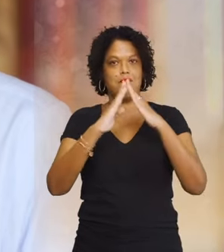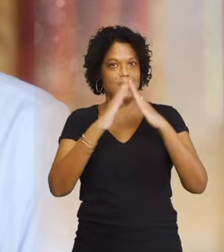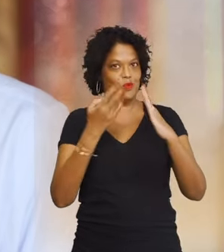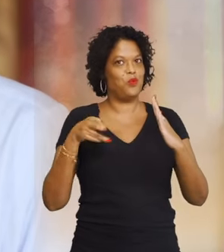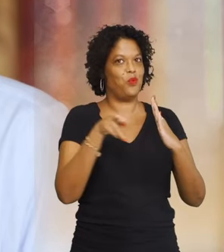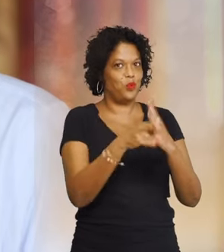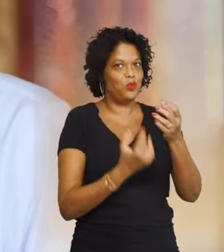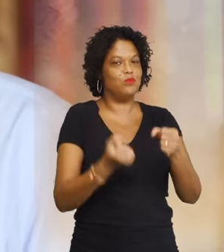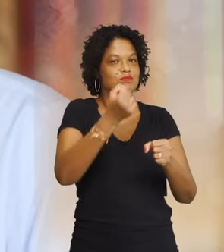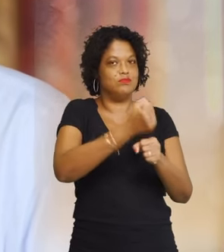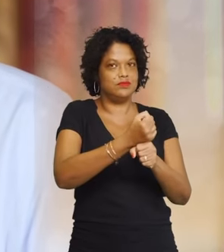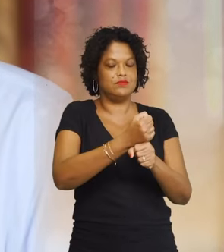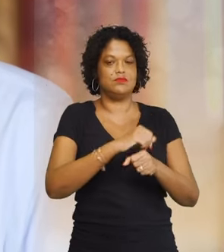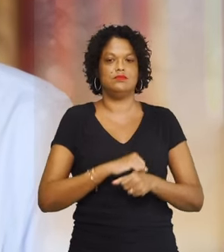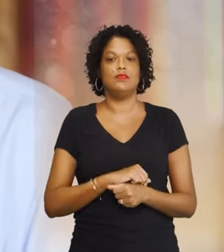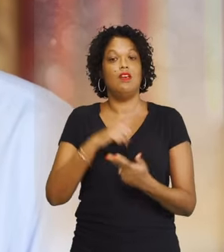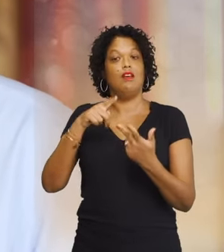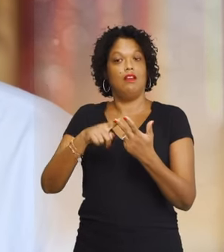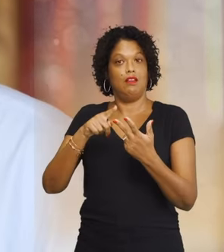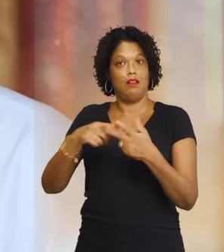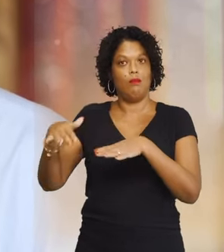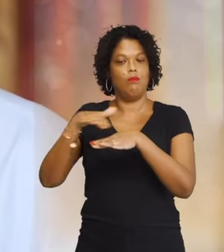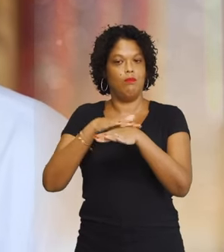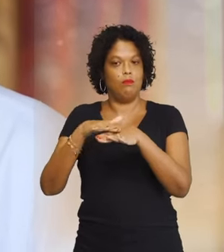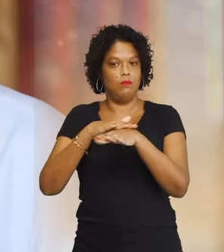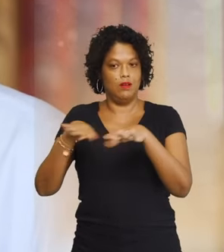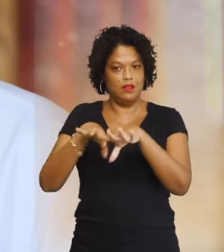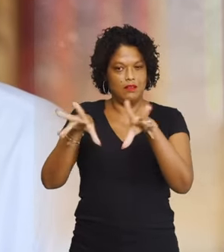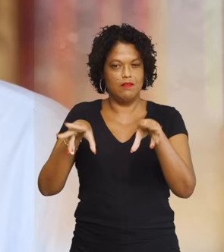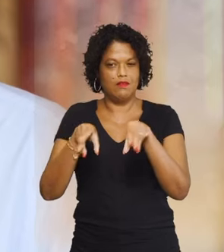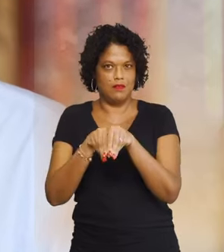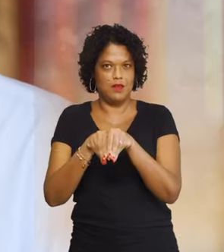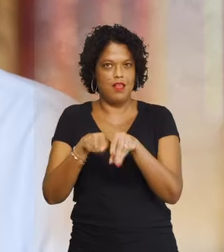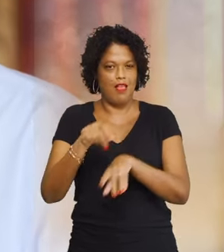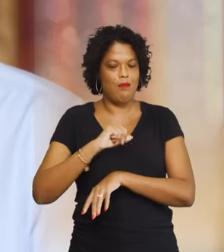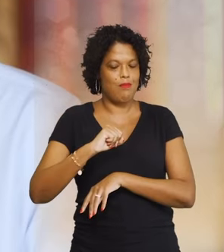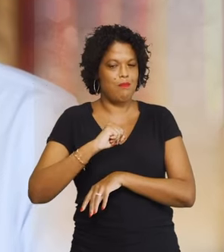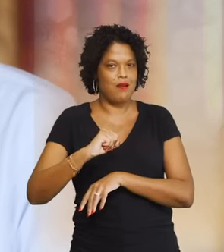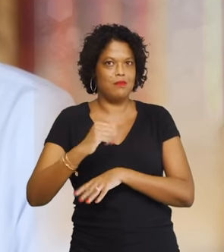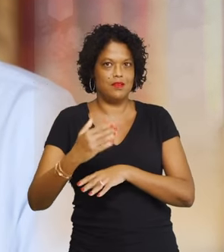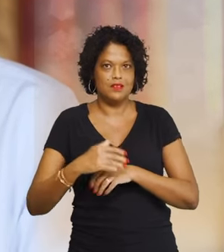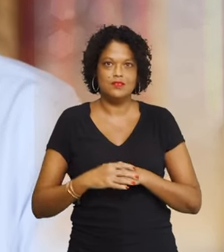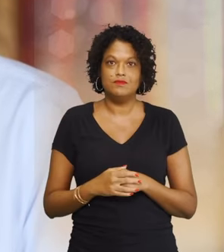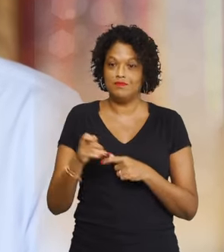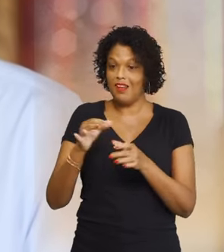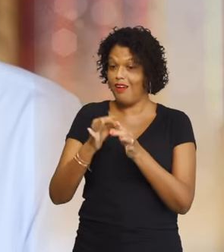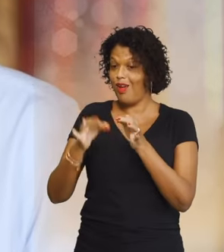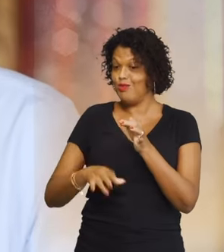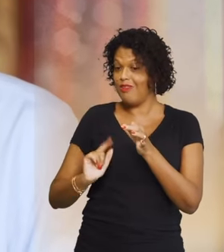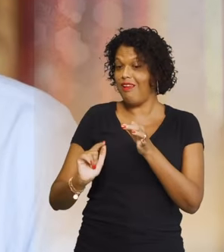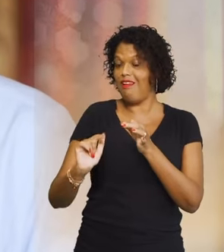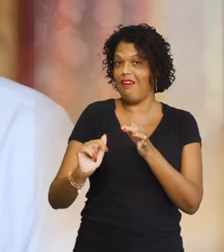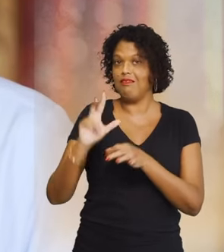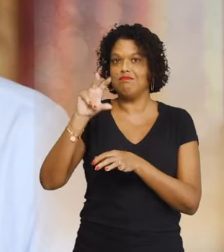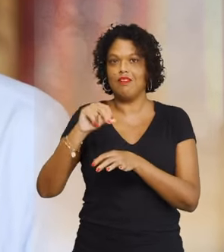la maison du retour. Nous mettons presque un peu isolé une politique familiale très dense. Nous avons quelques résultats